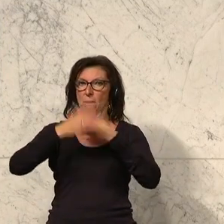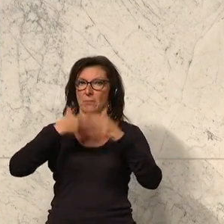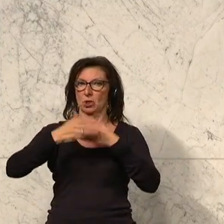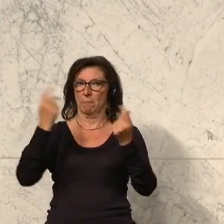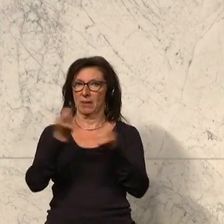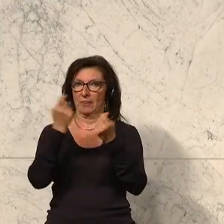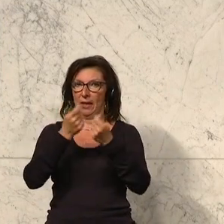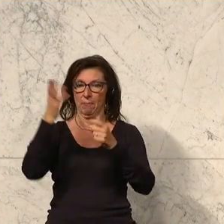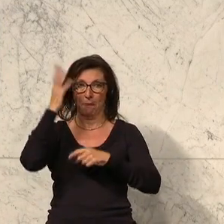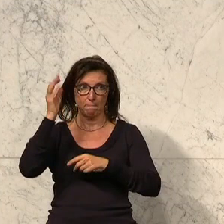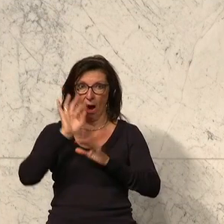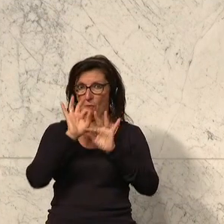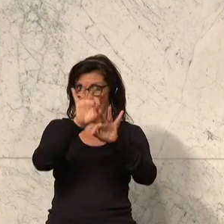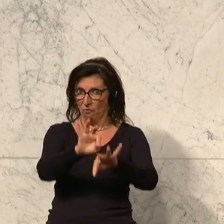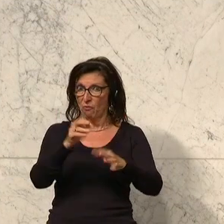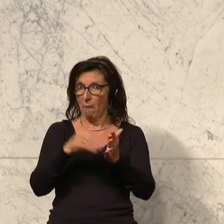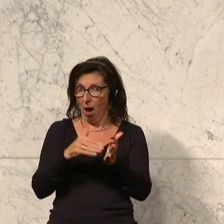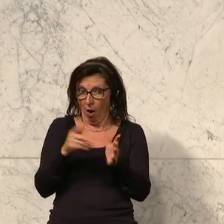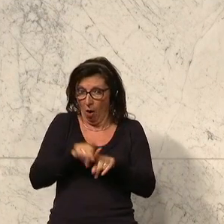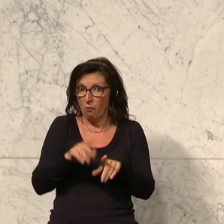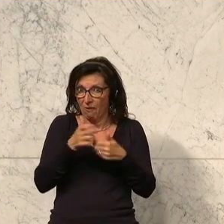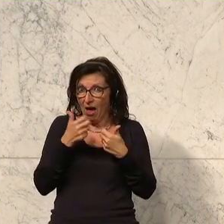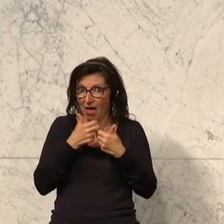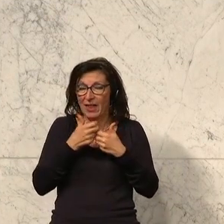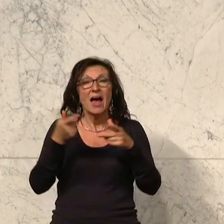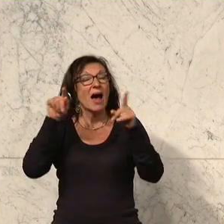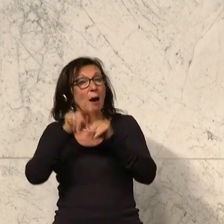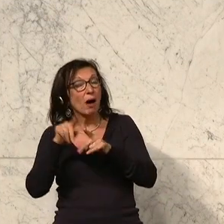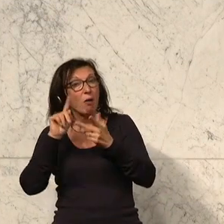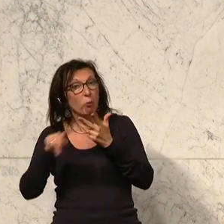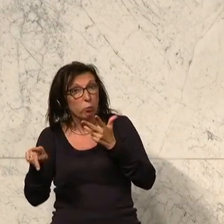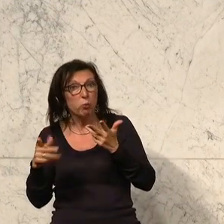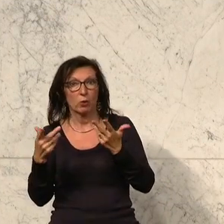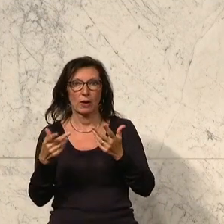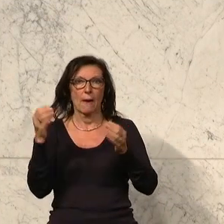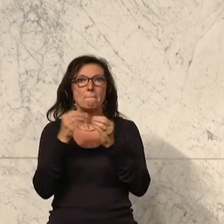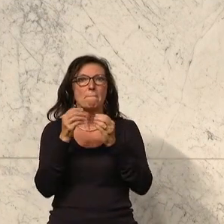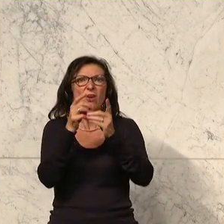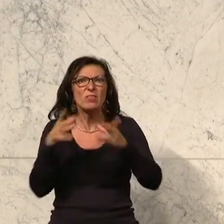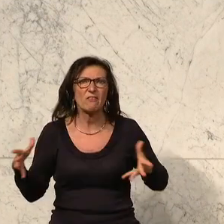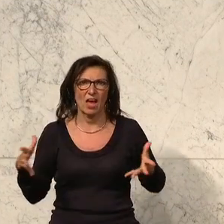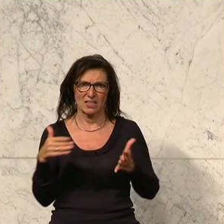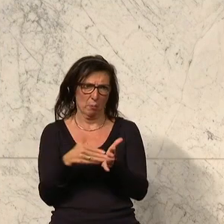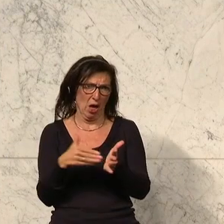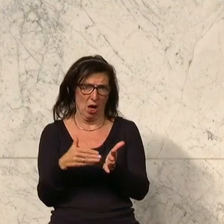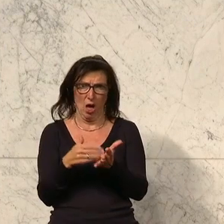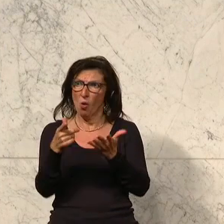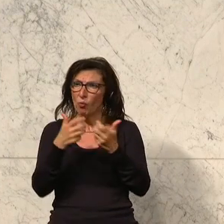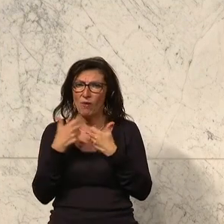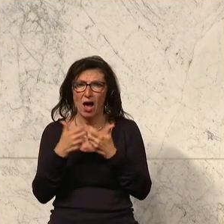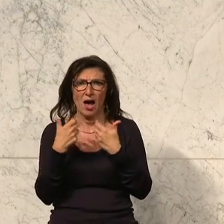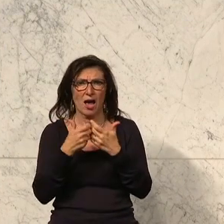der Landwirtinnen und Landwirte, sondern es geht auch darum, dass es für die Biodiversität, für die